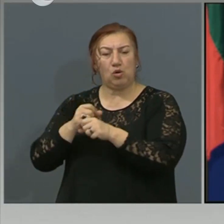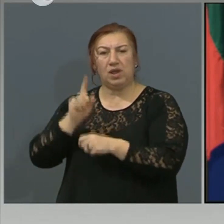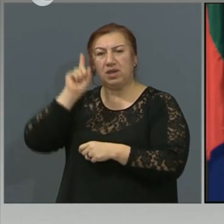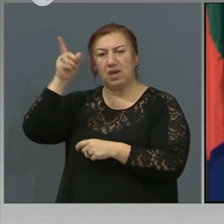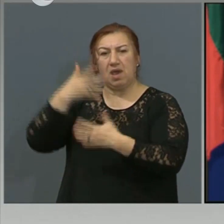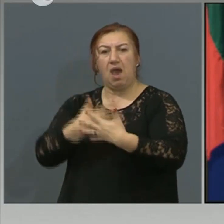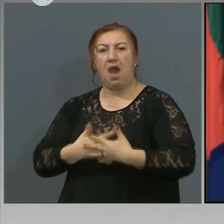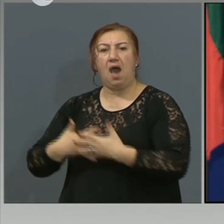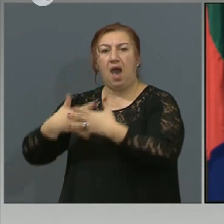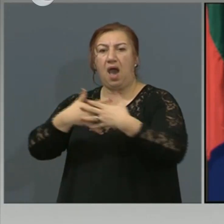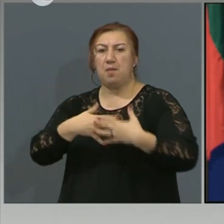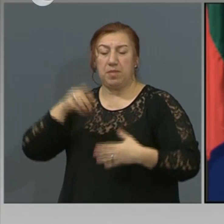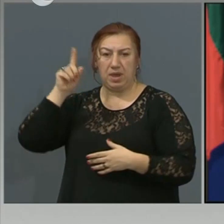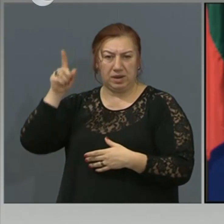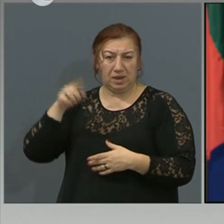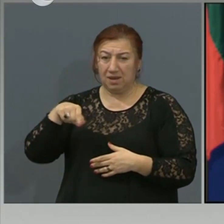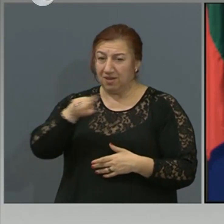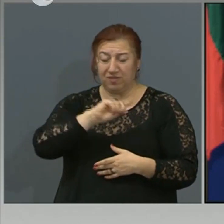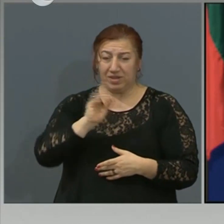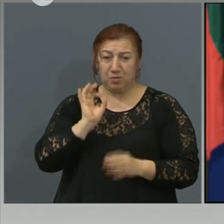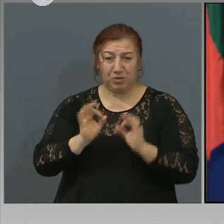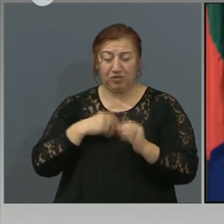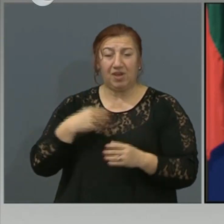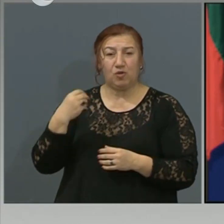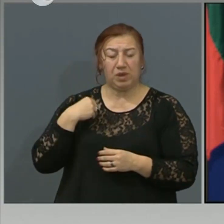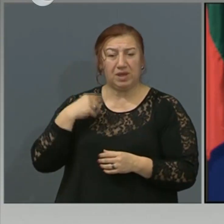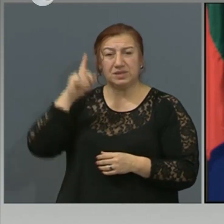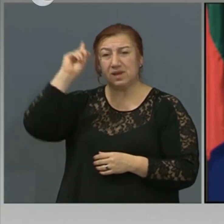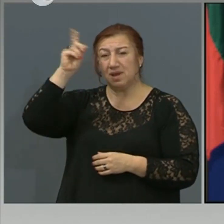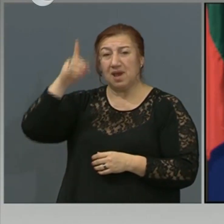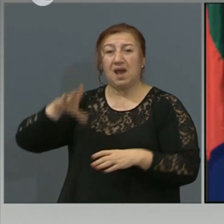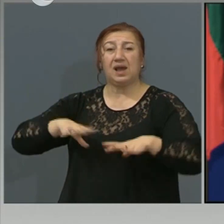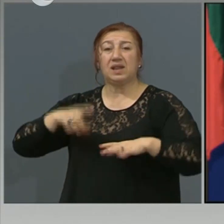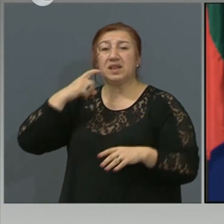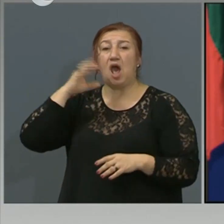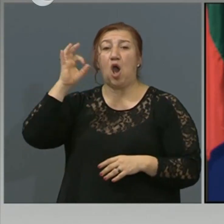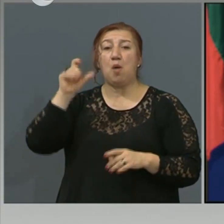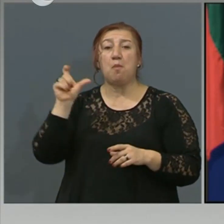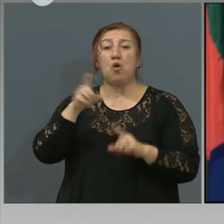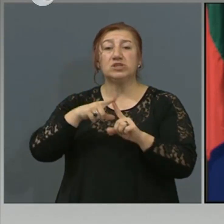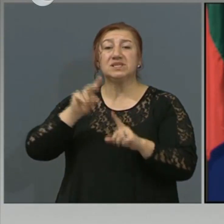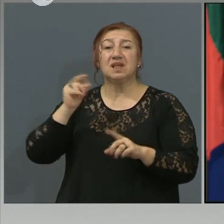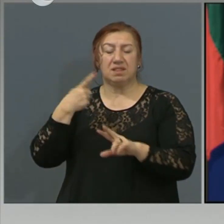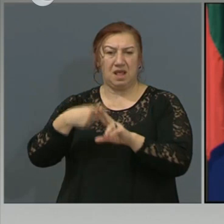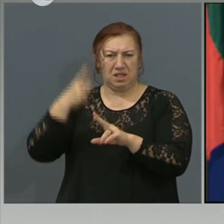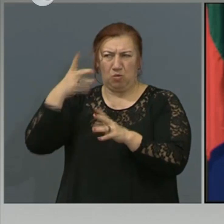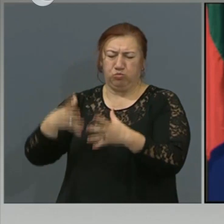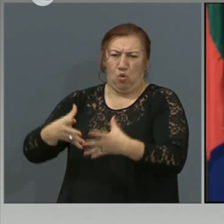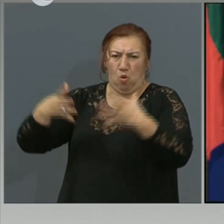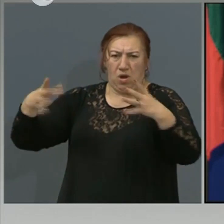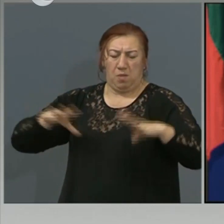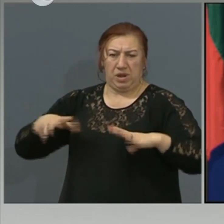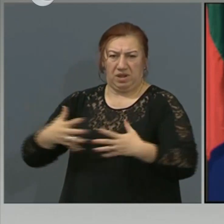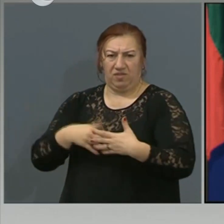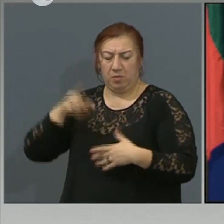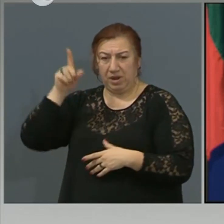и няма да повярвате, какво ми казаха, в Бостон. Бостон, където медичите